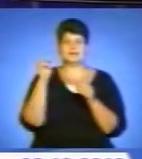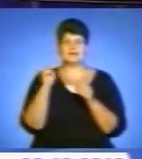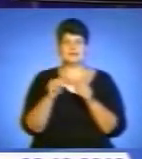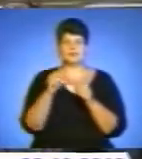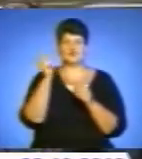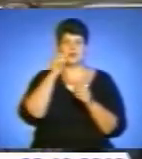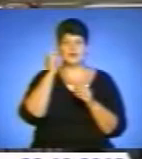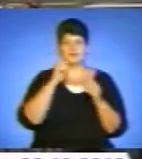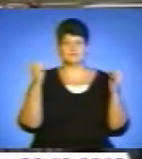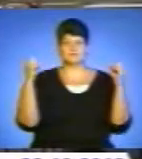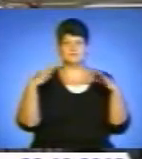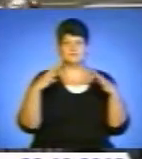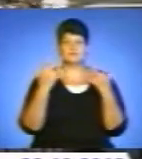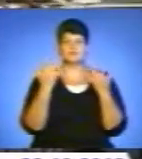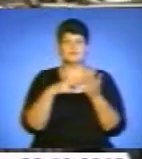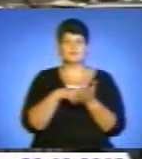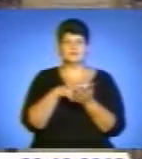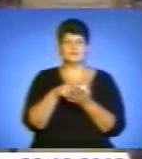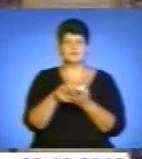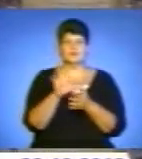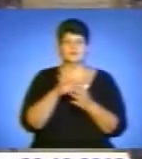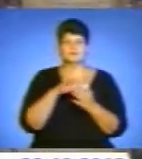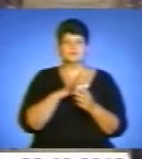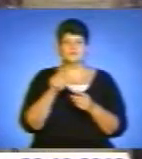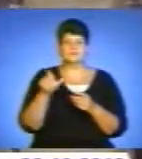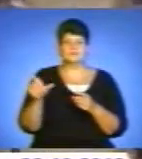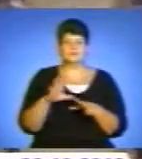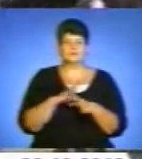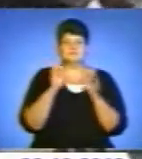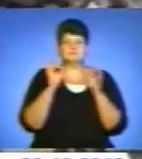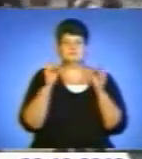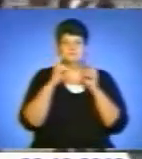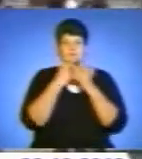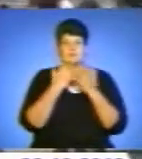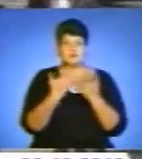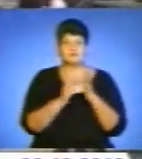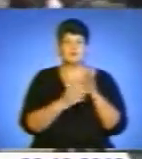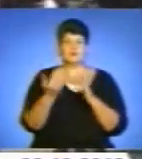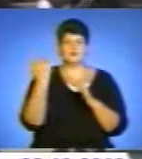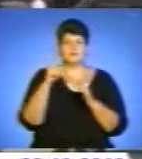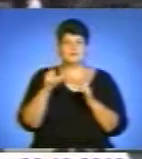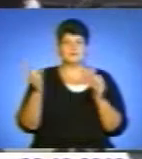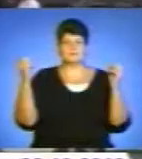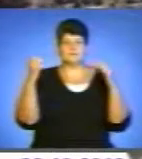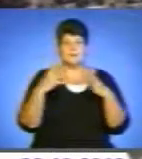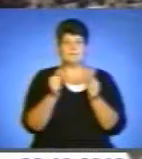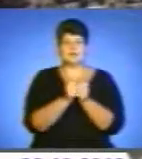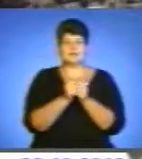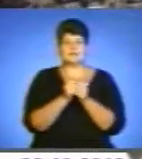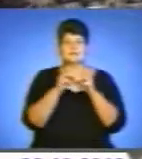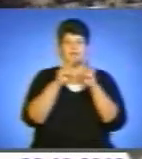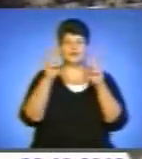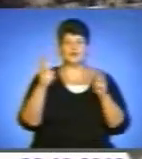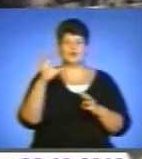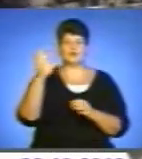світу. Стільки прочан тут не було ніколи. Задовго до початку служби люди збираються біля Святої Софії. Це